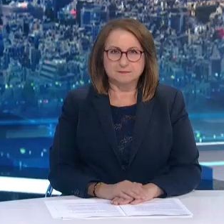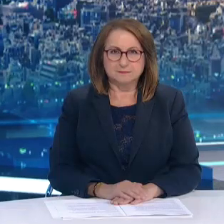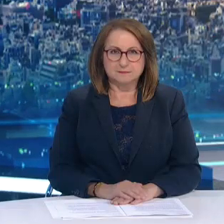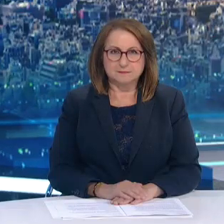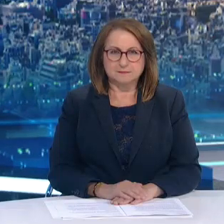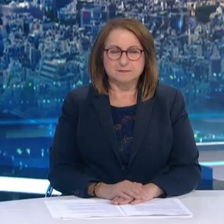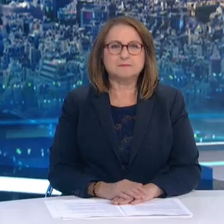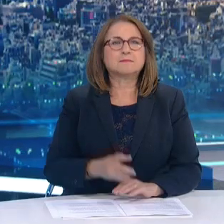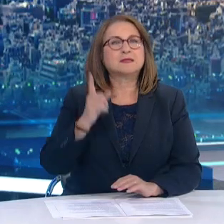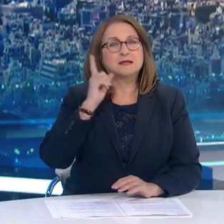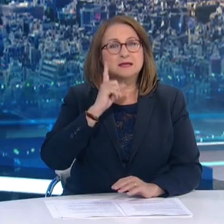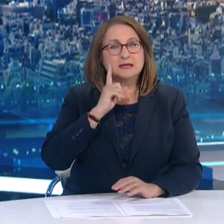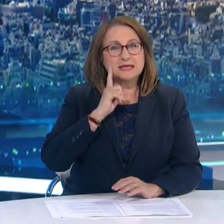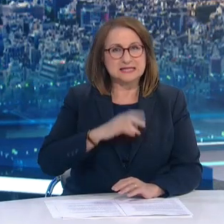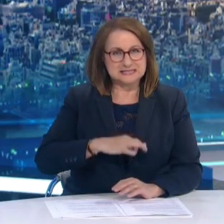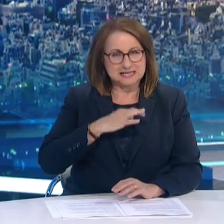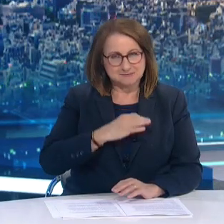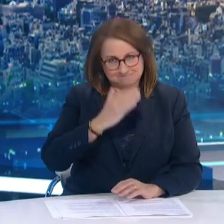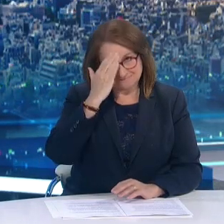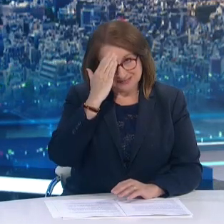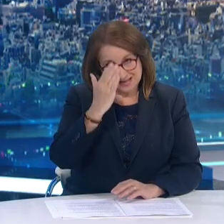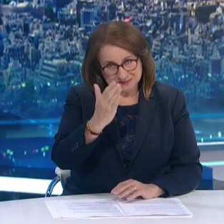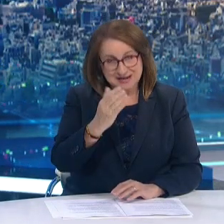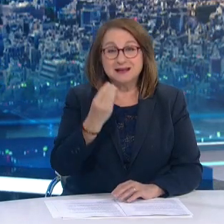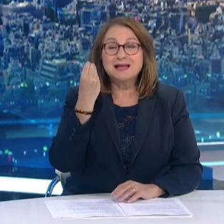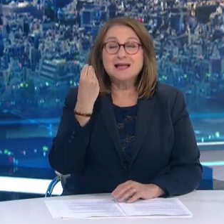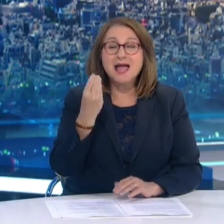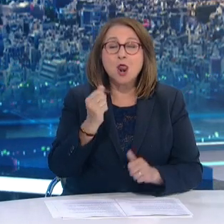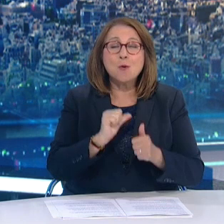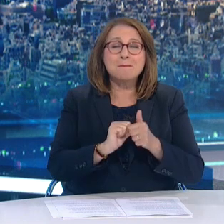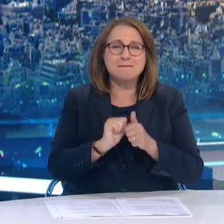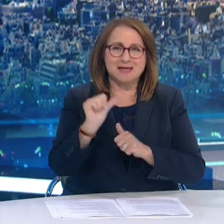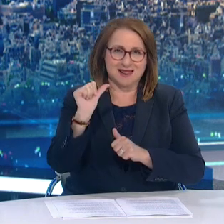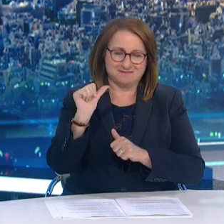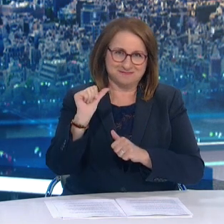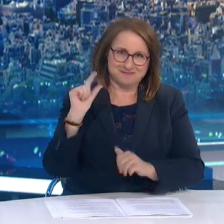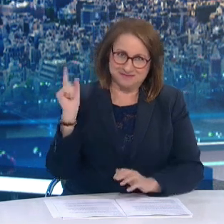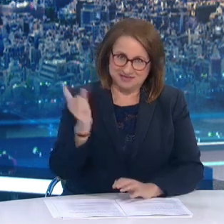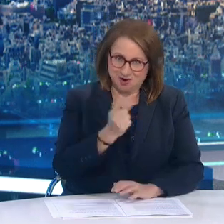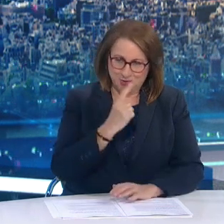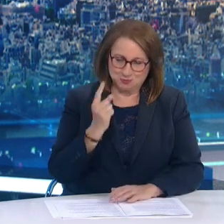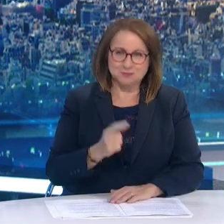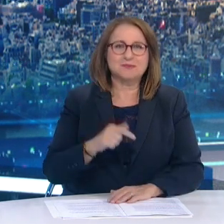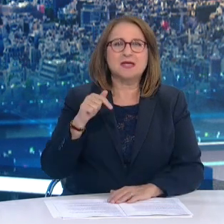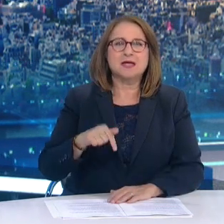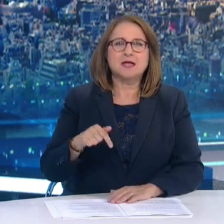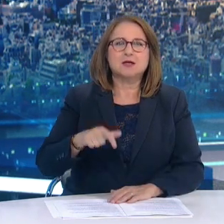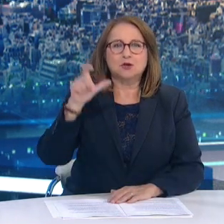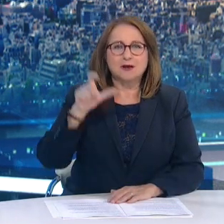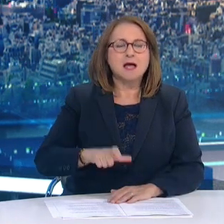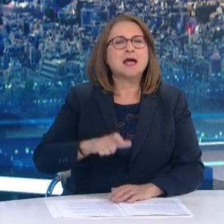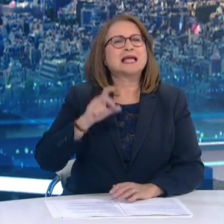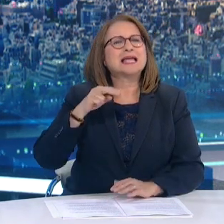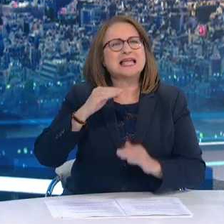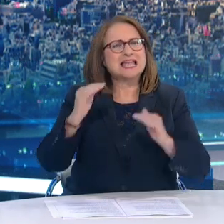Καλησπέρας από το Υπουργείο Υγείας και καλό μήνα. Ξεκινά η ενημέρωση από τον Υπουργό Πολιτικής Προστασίας και Διαχείρισης Κρίσιονίκο Χαρδαλιά,